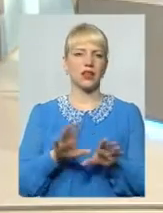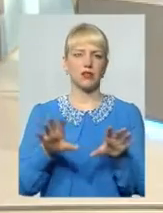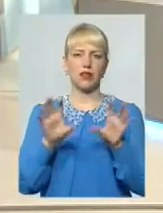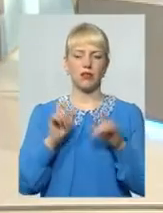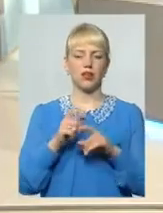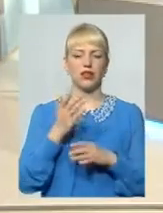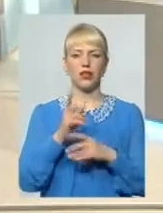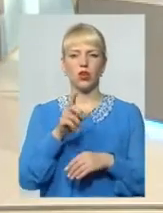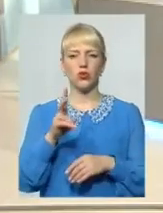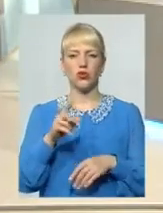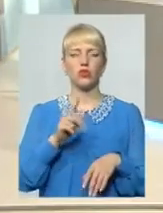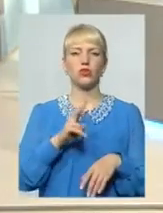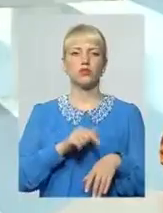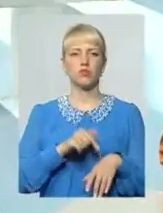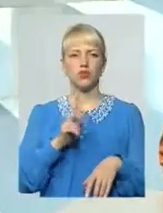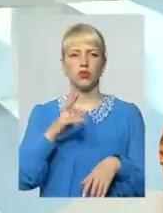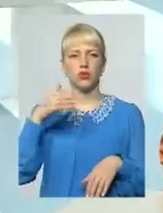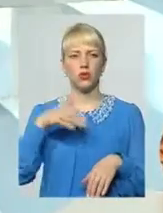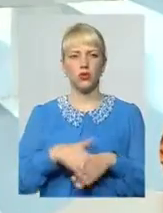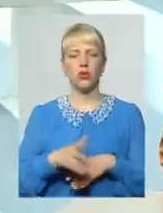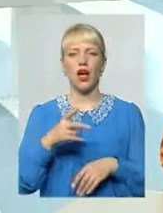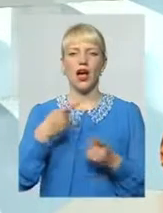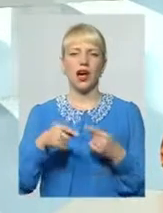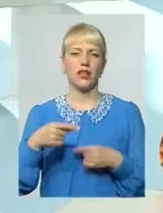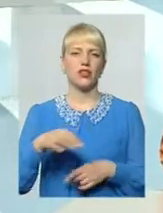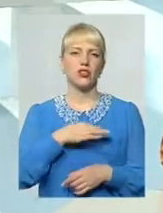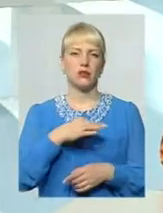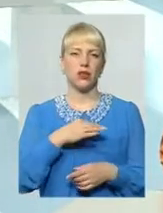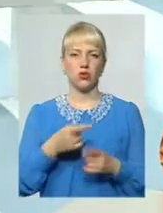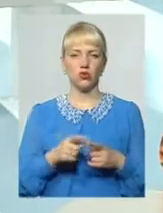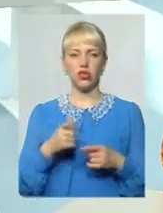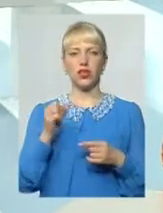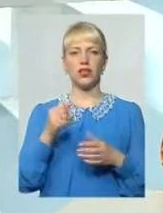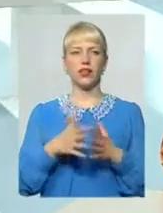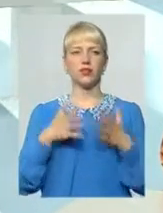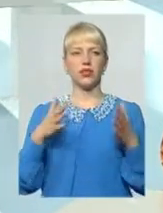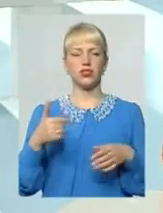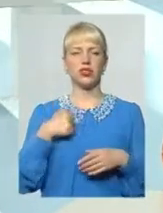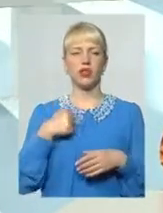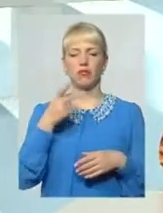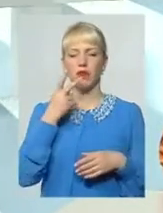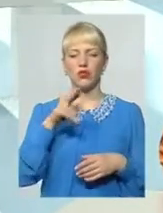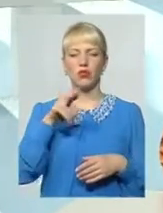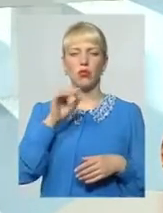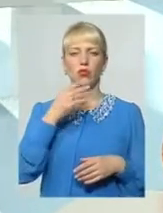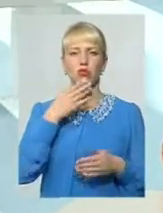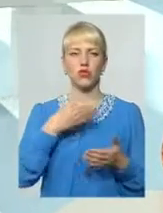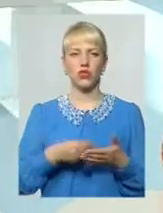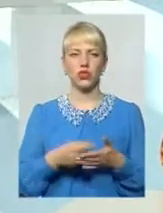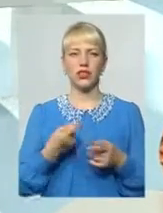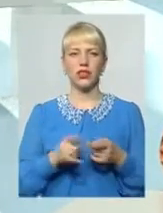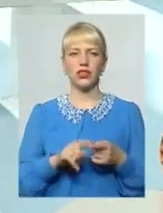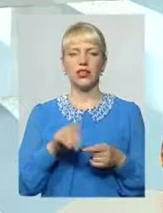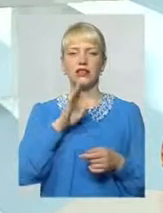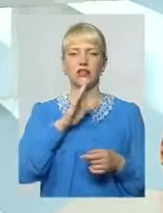співчувають, які розуміють, а інші просто байдужі І от найбільше це я бачу по своїх тих